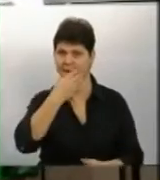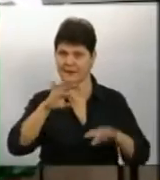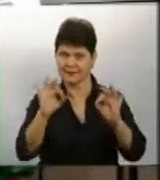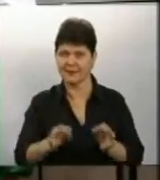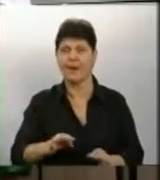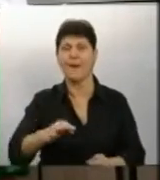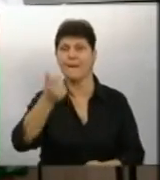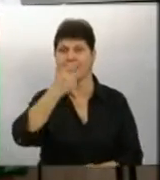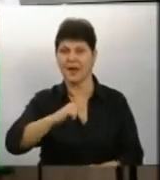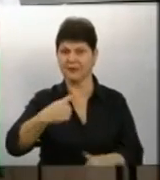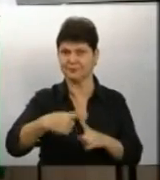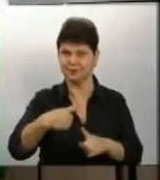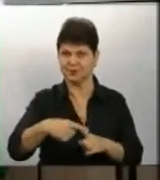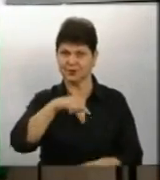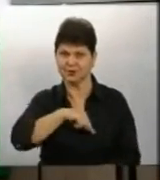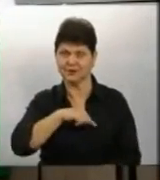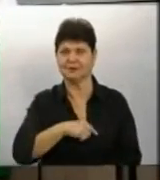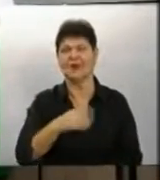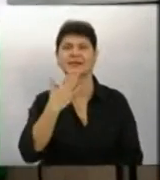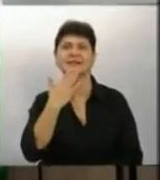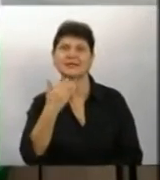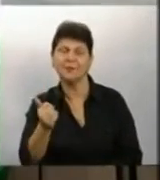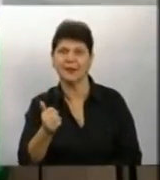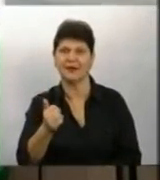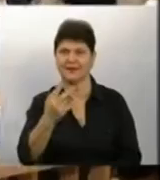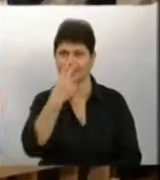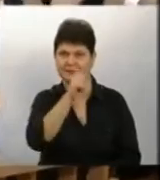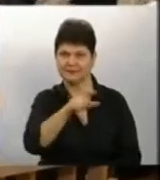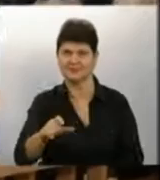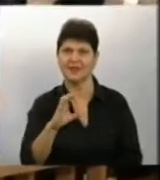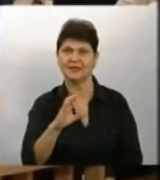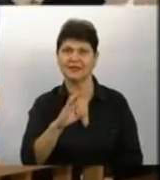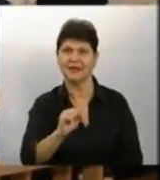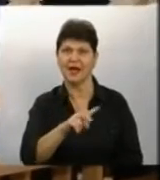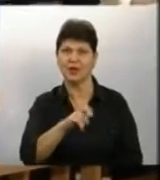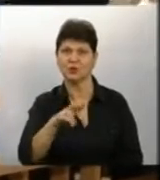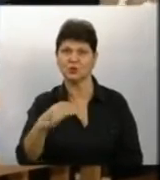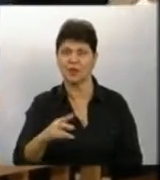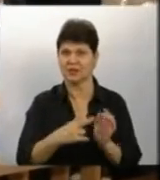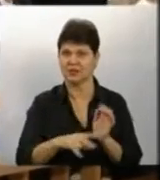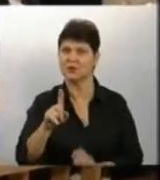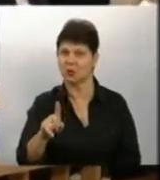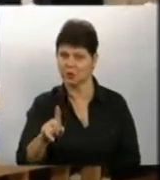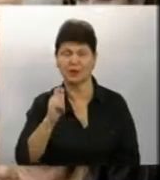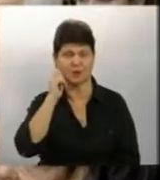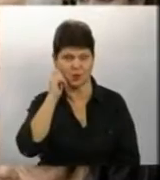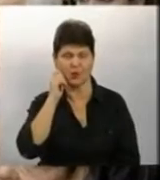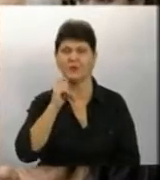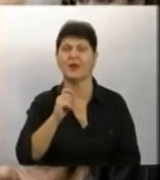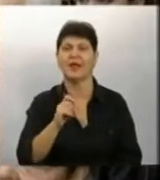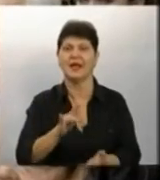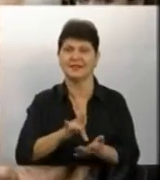-позитив Приз глядацьких симпатій здобув Ярослав Сколодький Йому 71 Терцентр відвідує з